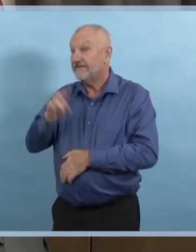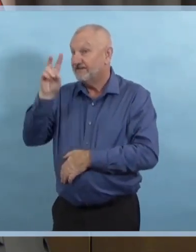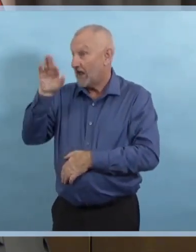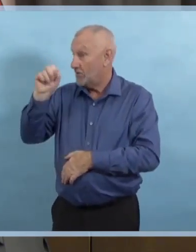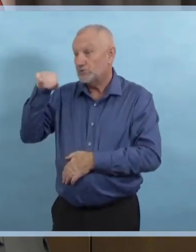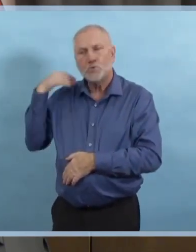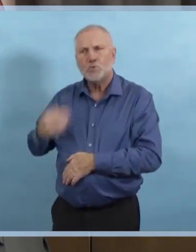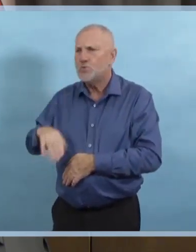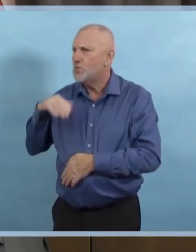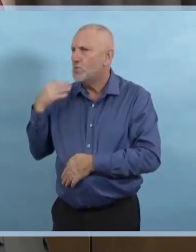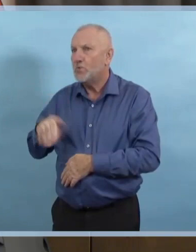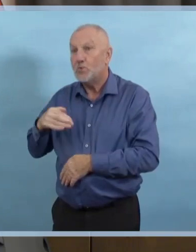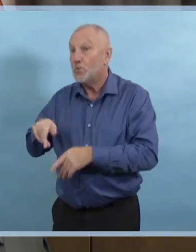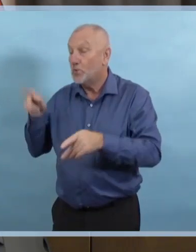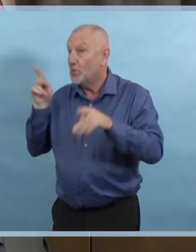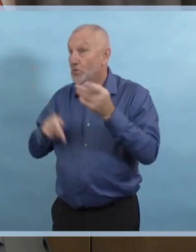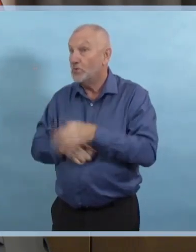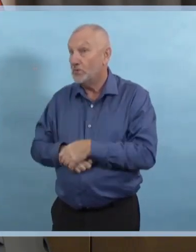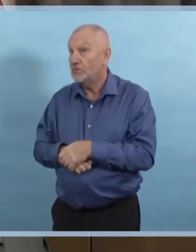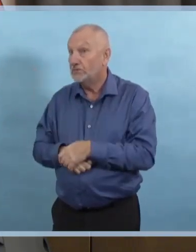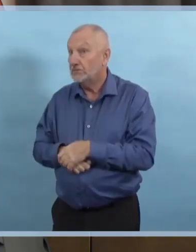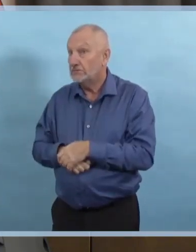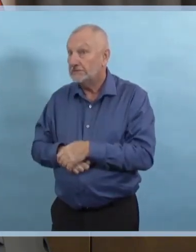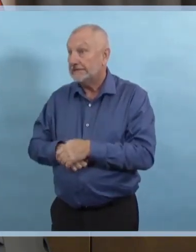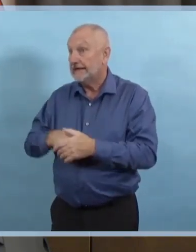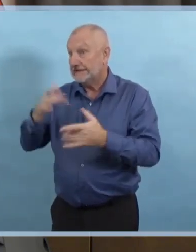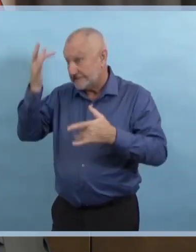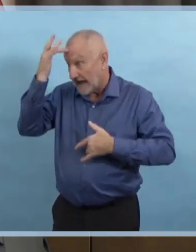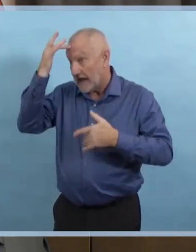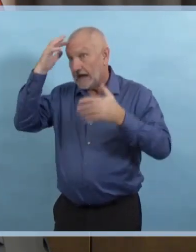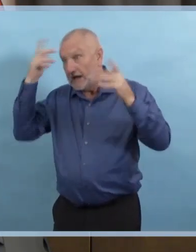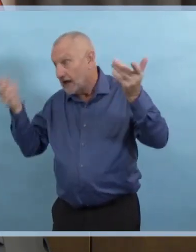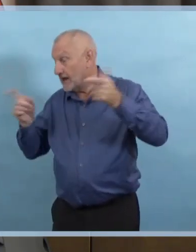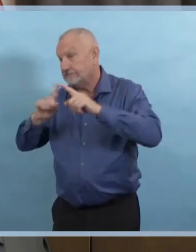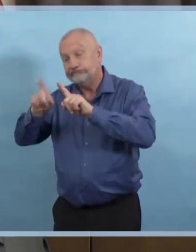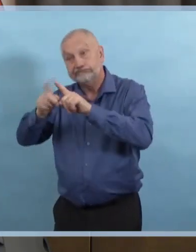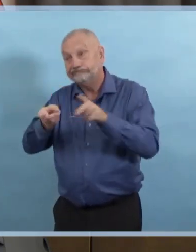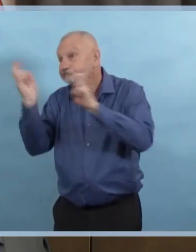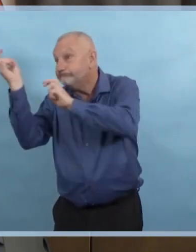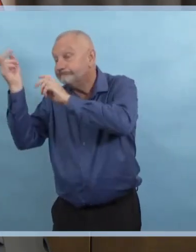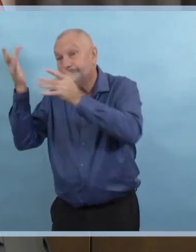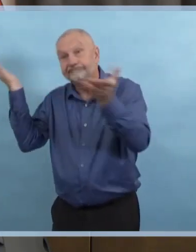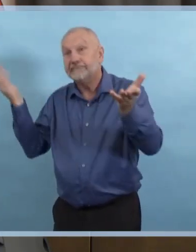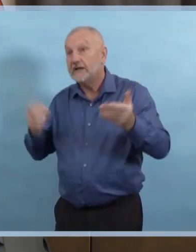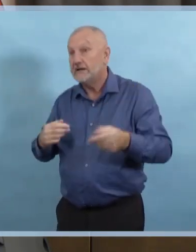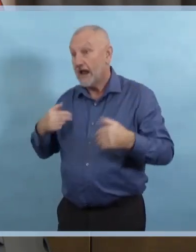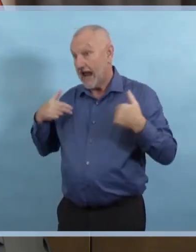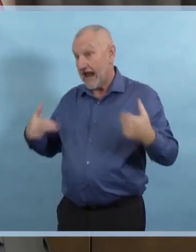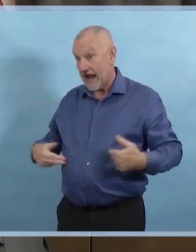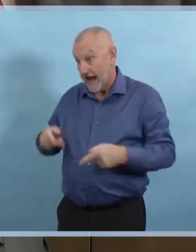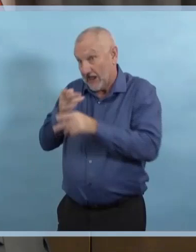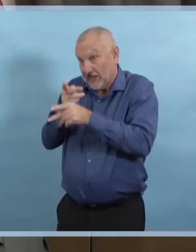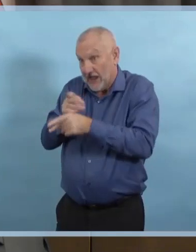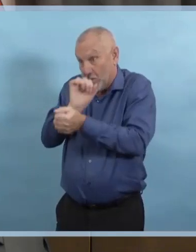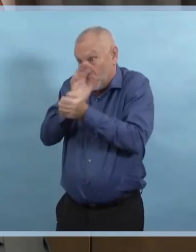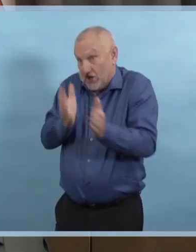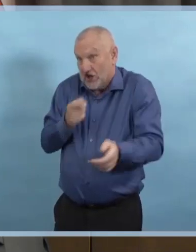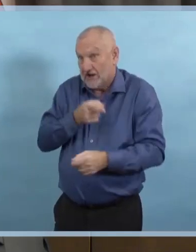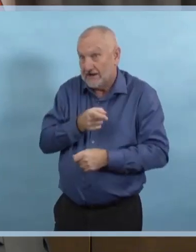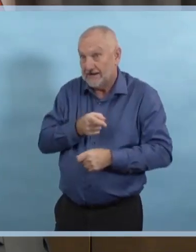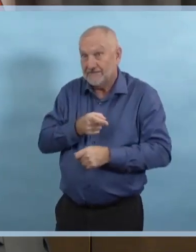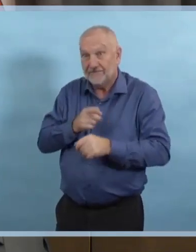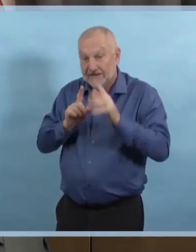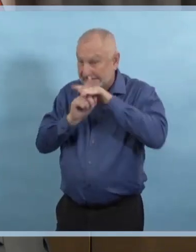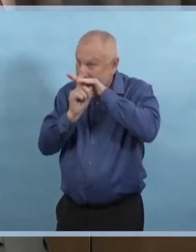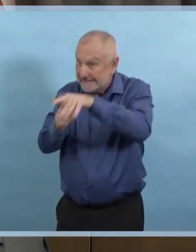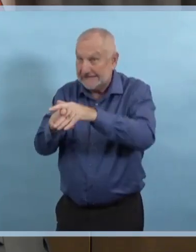peur à nos travailleurs de la santé très courageux qui se présentent tous les jours pour être là si vous avez besoin d'eux. Et donc, ils font leur